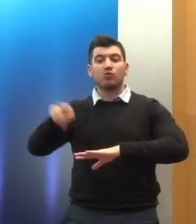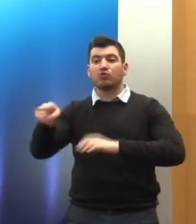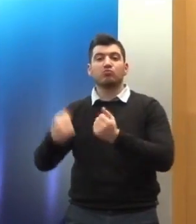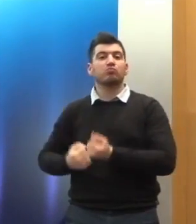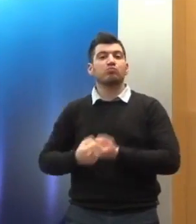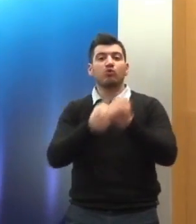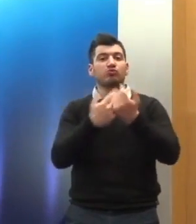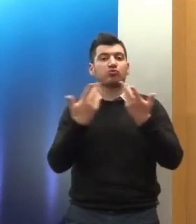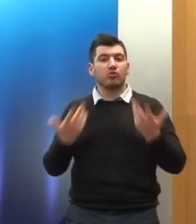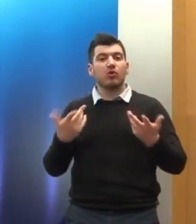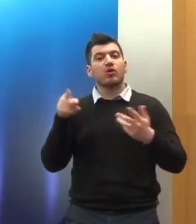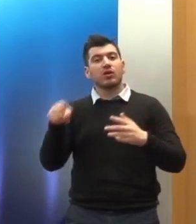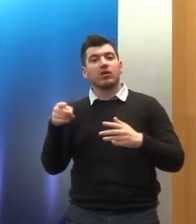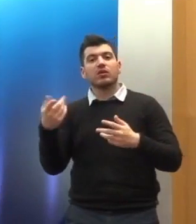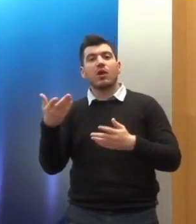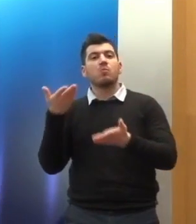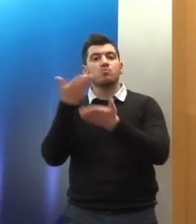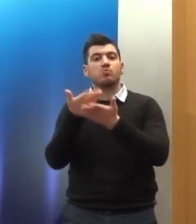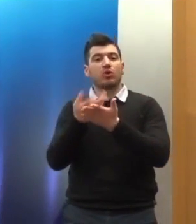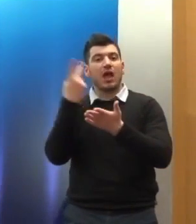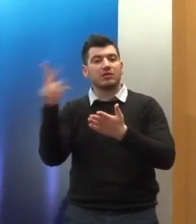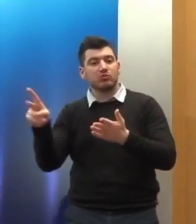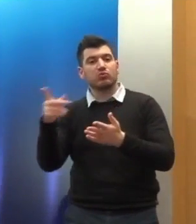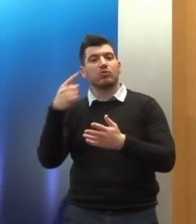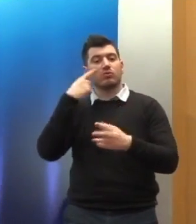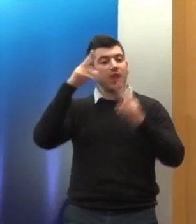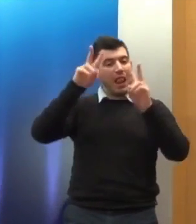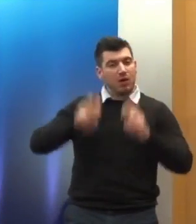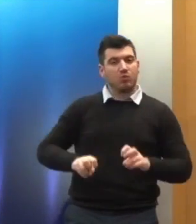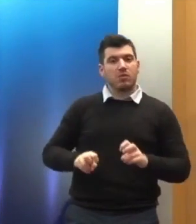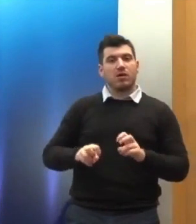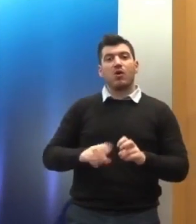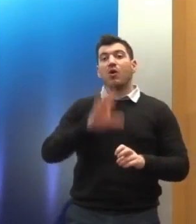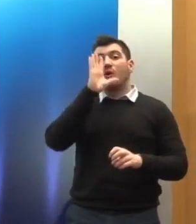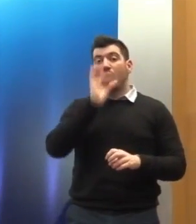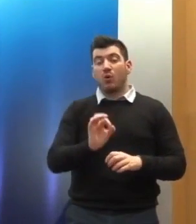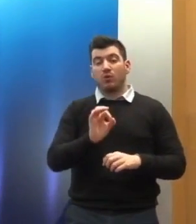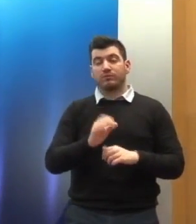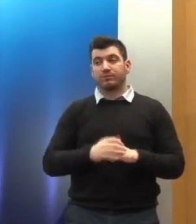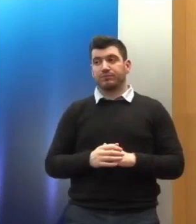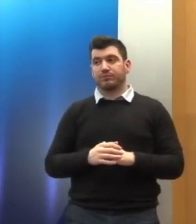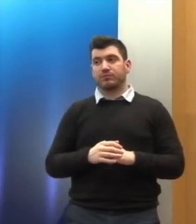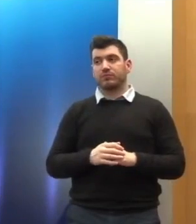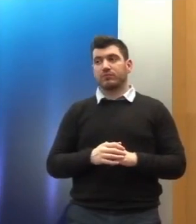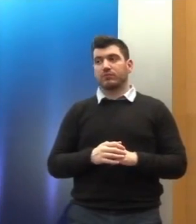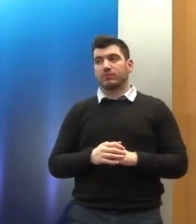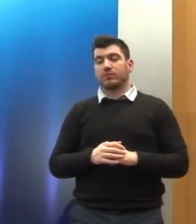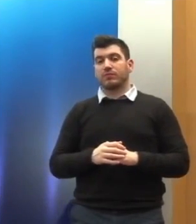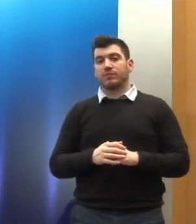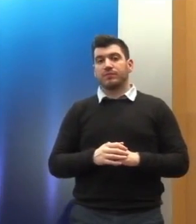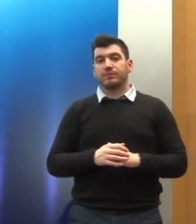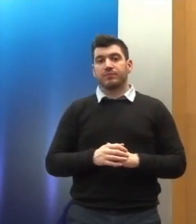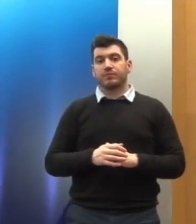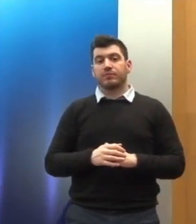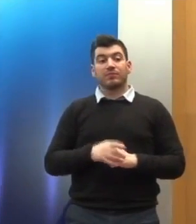με δημιουργικές προτάσεις με δημιουργικό κριτικό έλεγχο ακριβώς διότι είναι η θεσμοθέτηση ενός οργάνου στο οποίο έχει